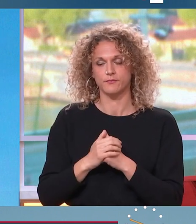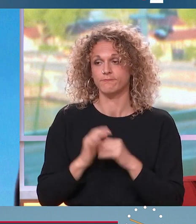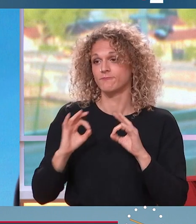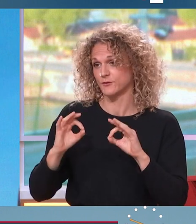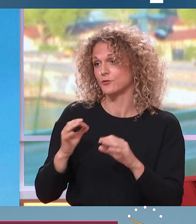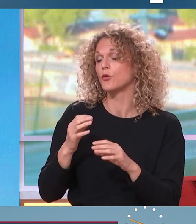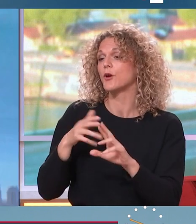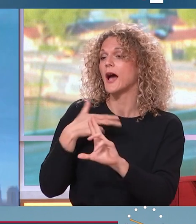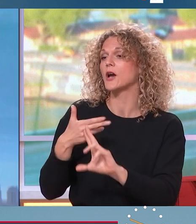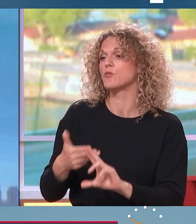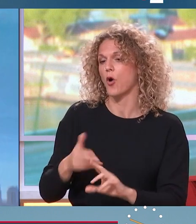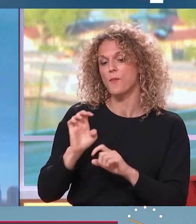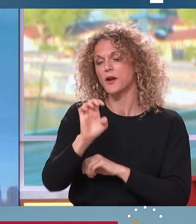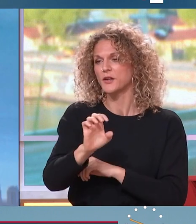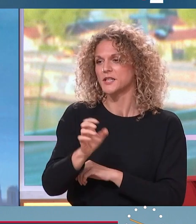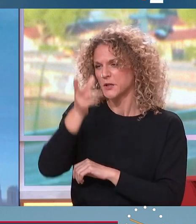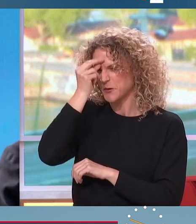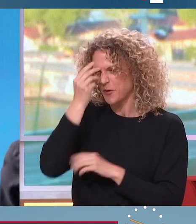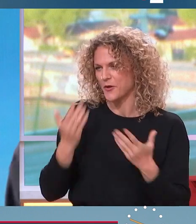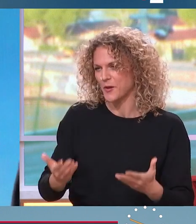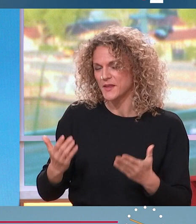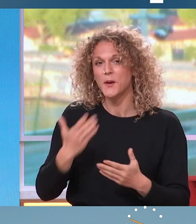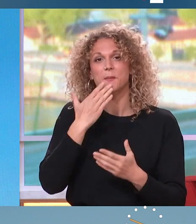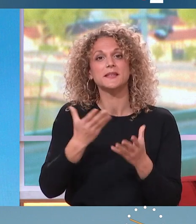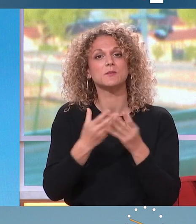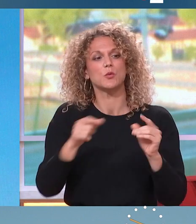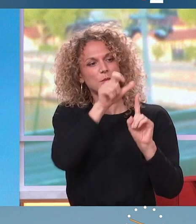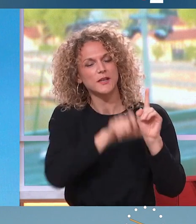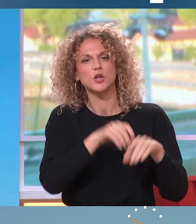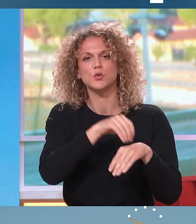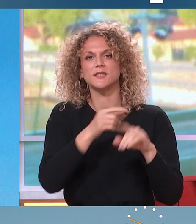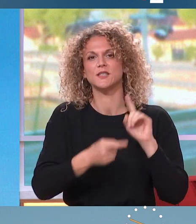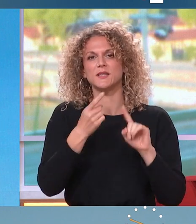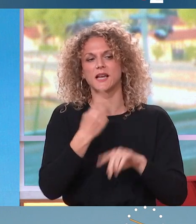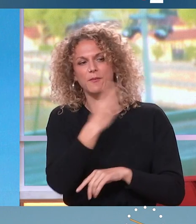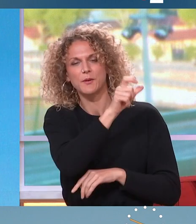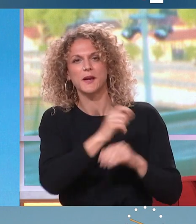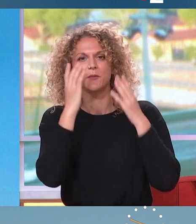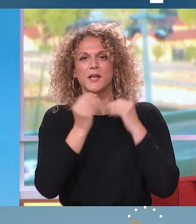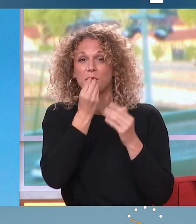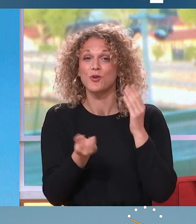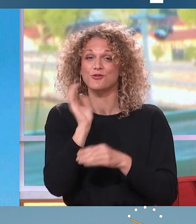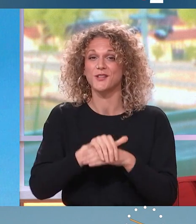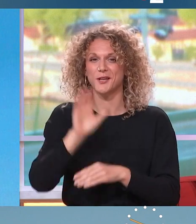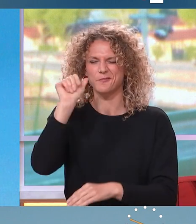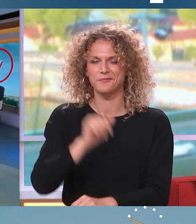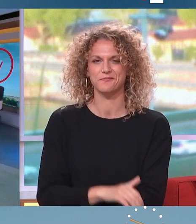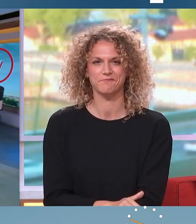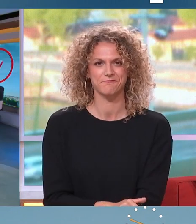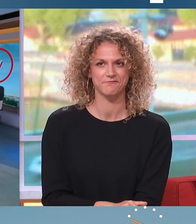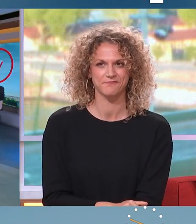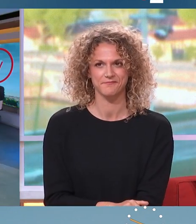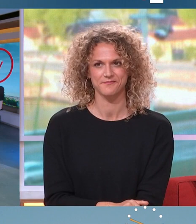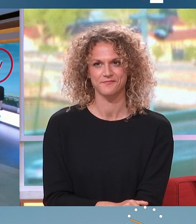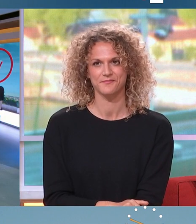des arguments qui seront entendus mercredi. Merci beaucoup, Philippe Olivier, conseiller spécial de Marine Le Pen. Bonne journée. Merci beaucoup. avant ce passe-à-face, vous